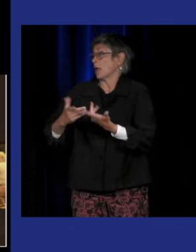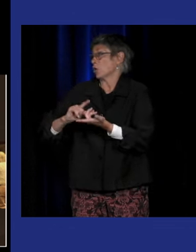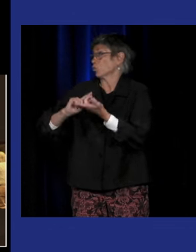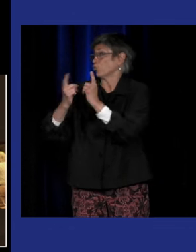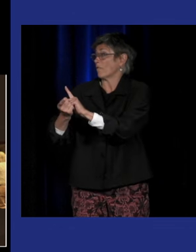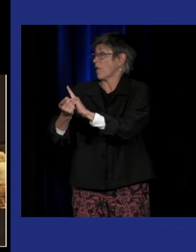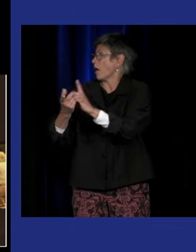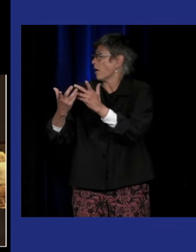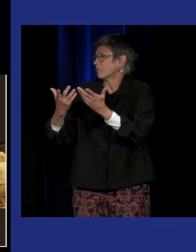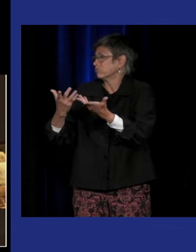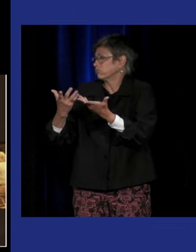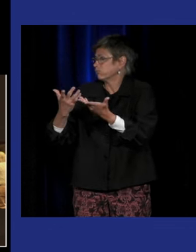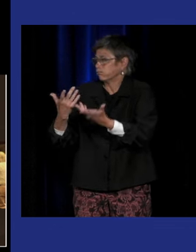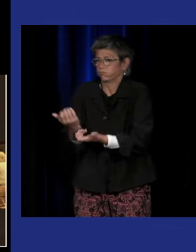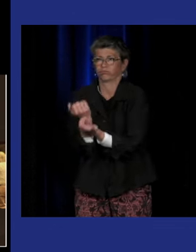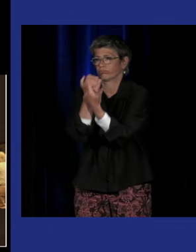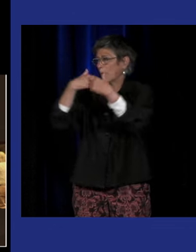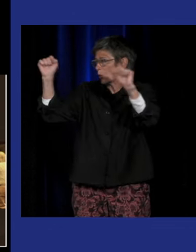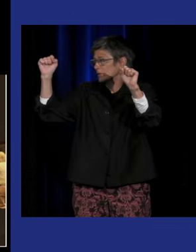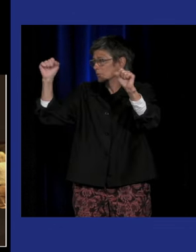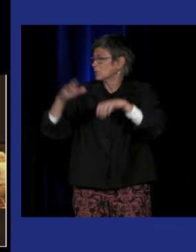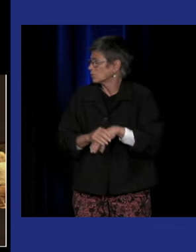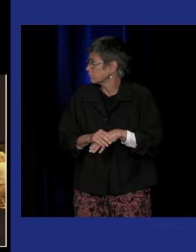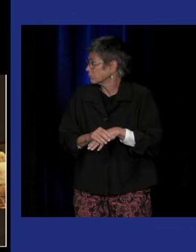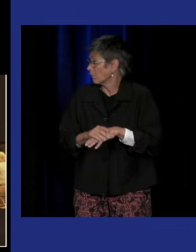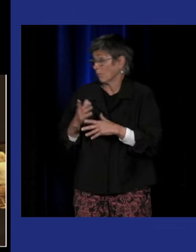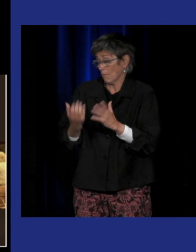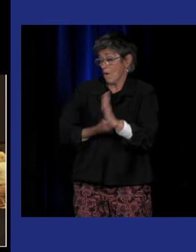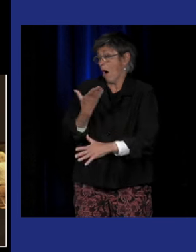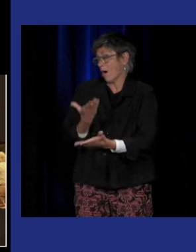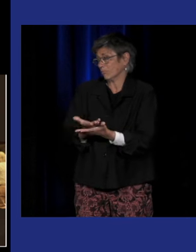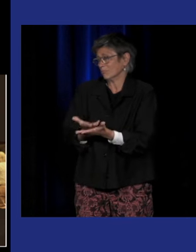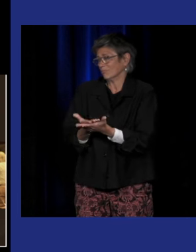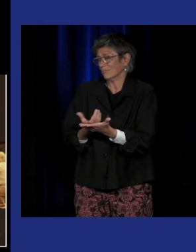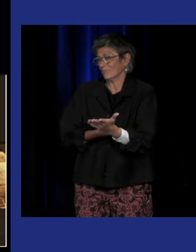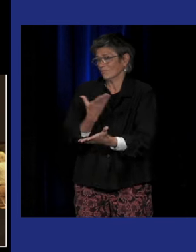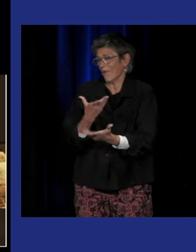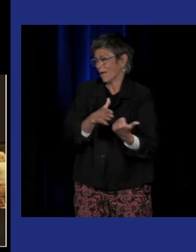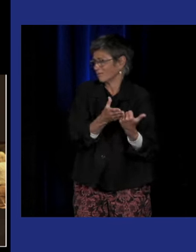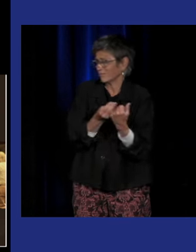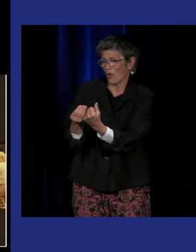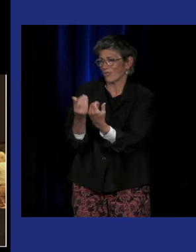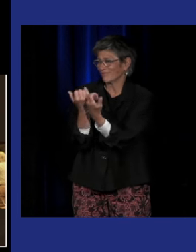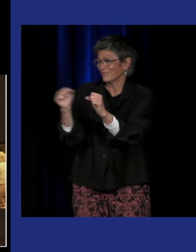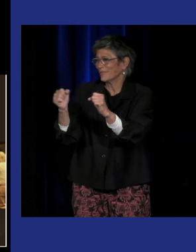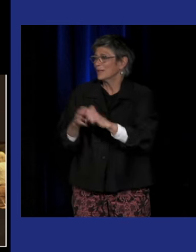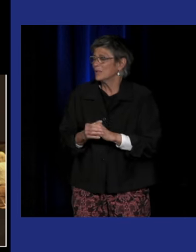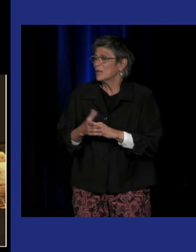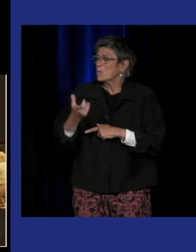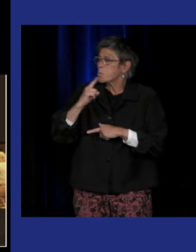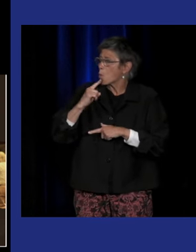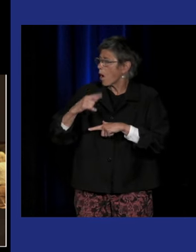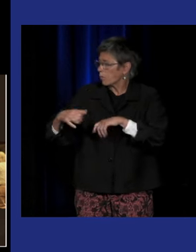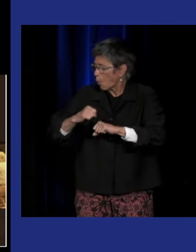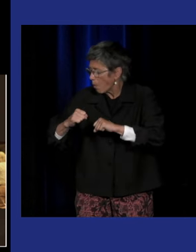donc le moteur d'une émancipation qui passe entre autres par là parce que justement ces mouvements